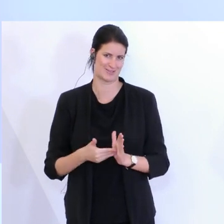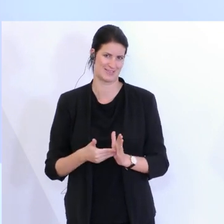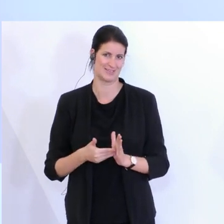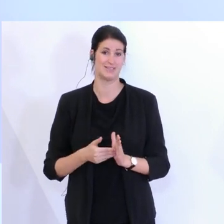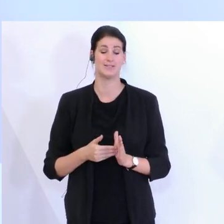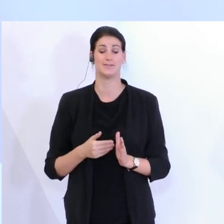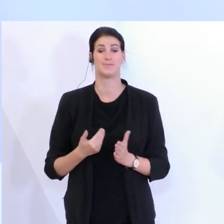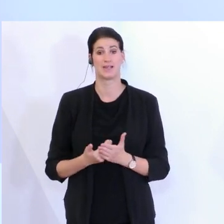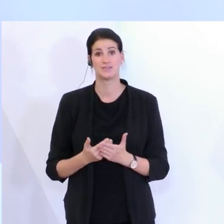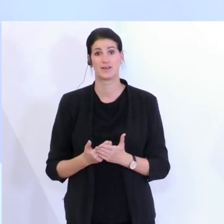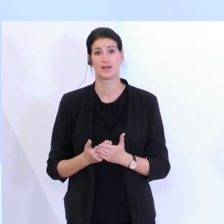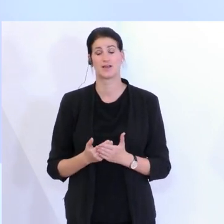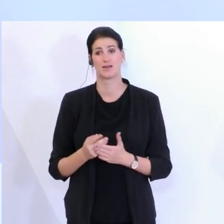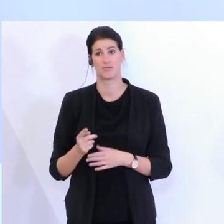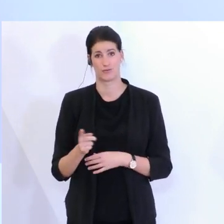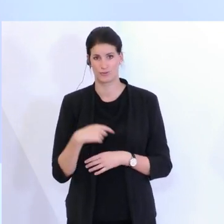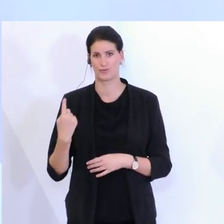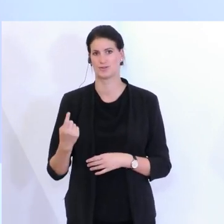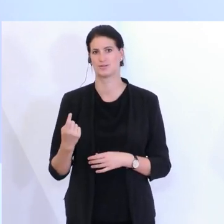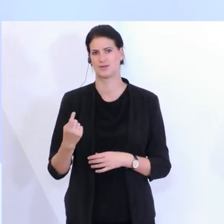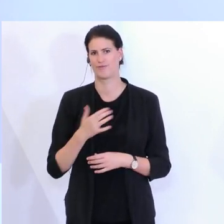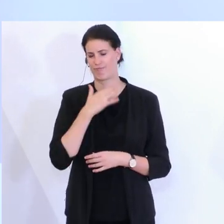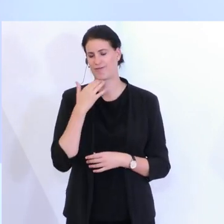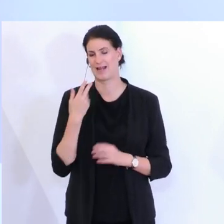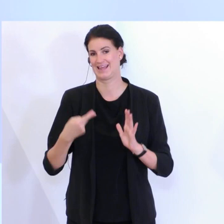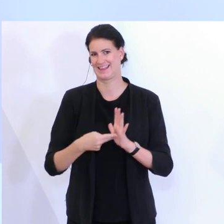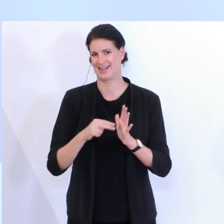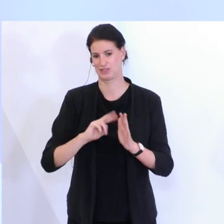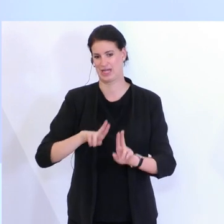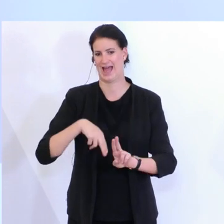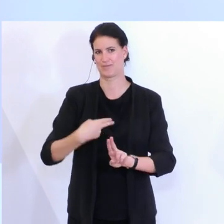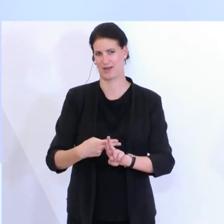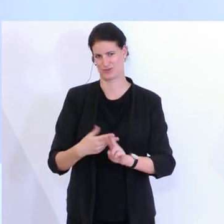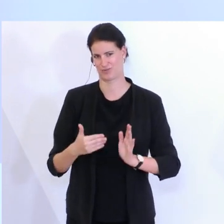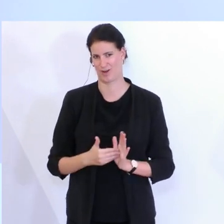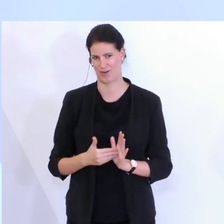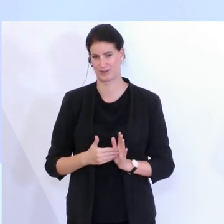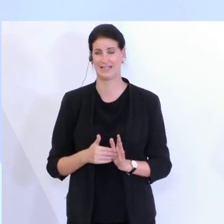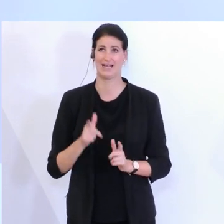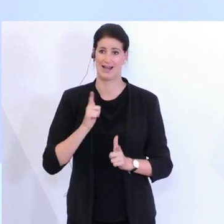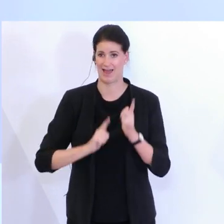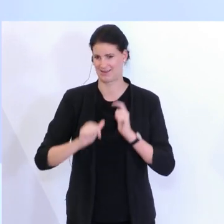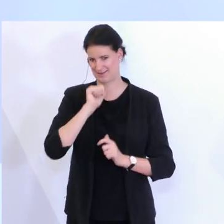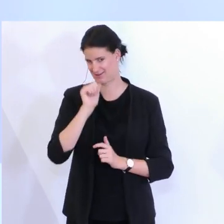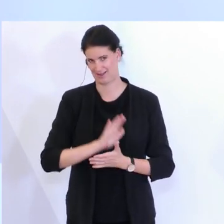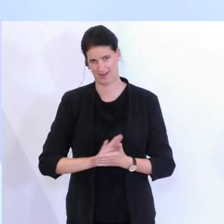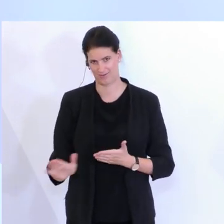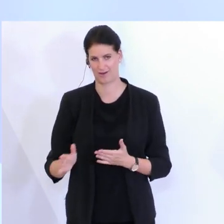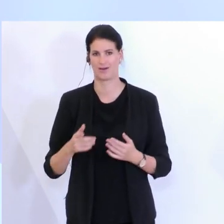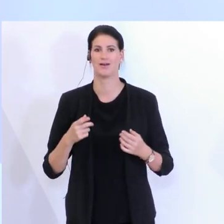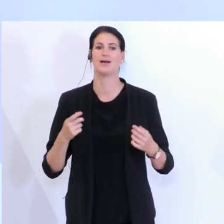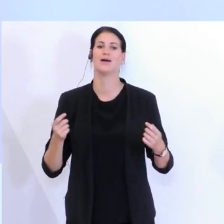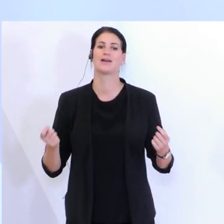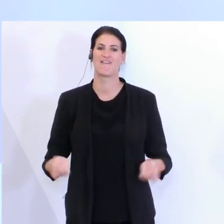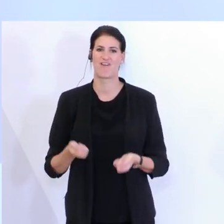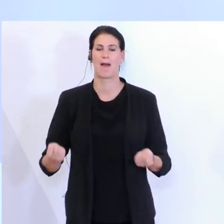von unserer Seite einiges an technischen Anpassungen brauchen. Das ist leider kein einfaches System. Bei gewerblichen Betrieben ist es für